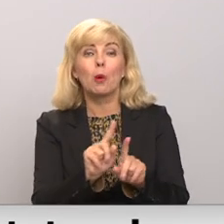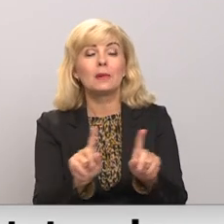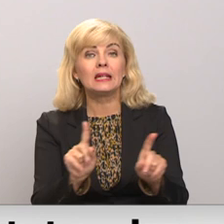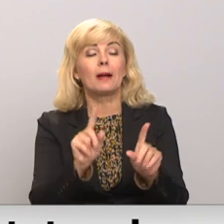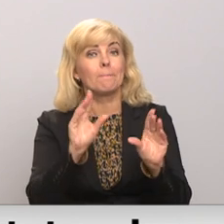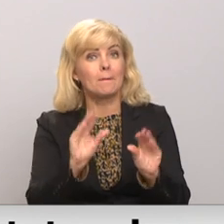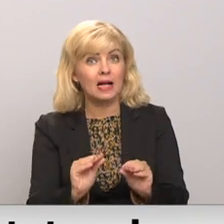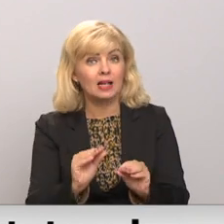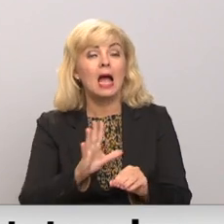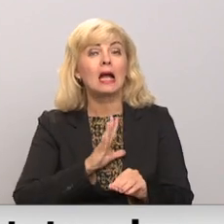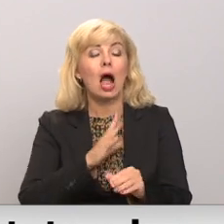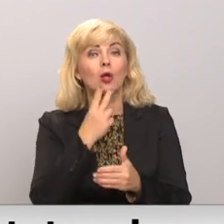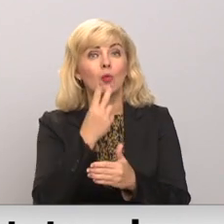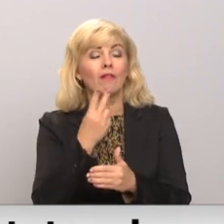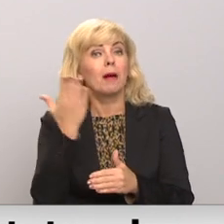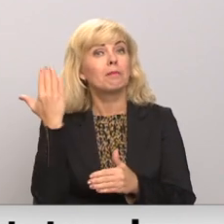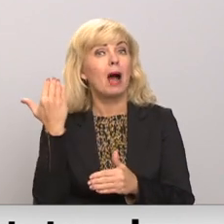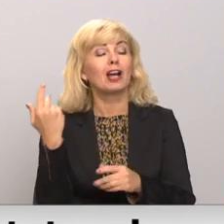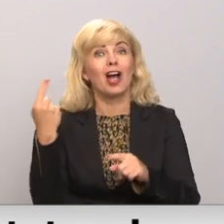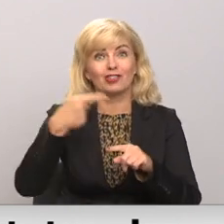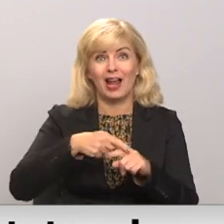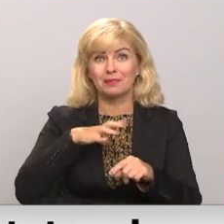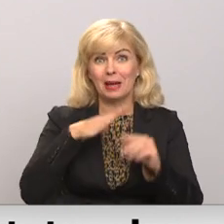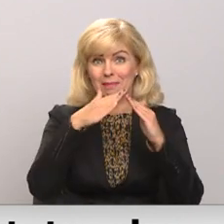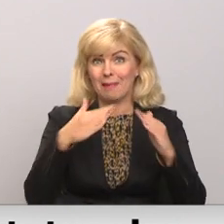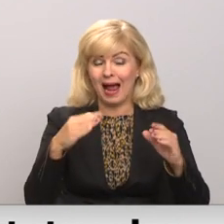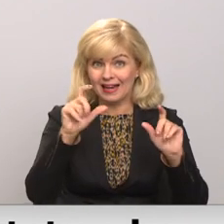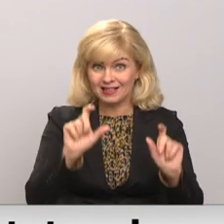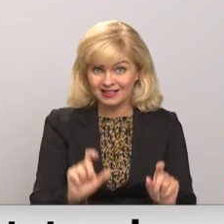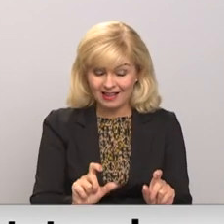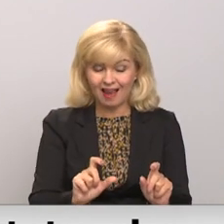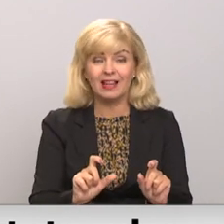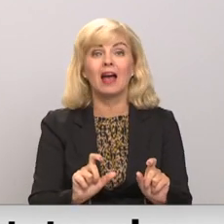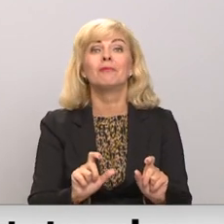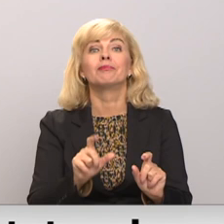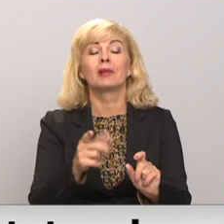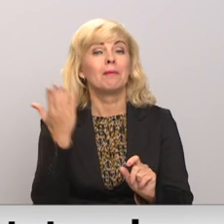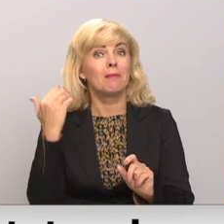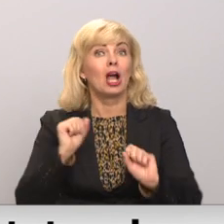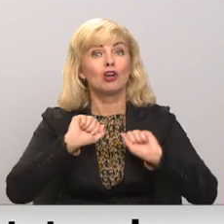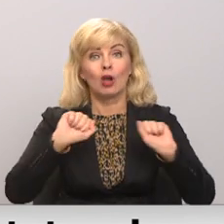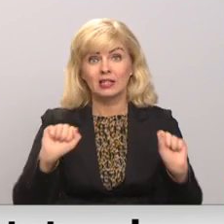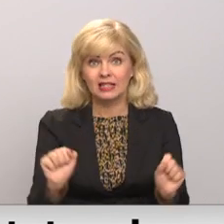mazāk, kā mēs novērojām pagājušajā maizsētē, pagājušā ziemā.